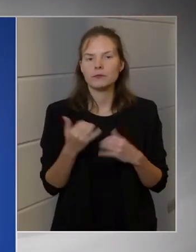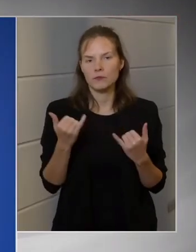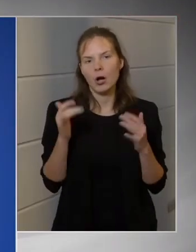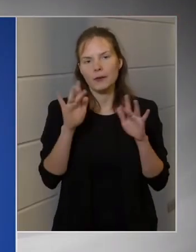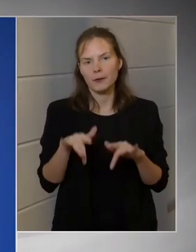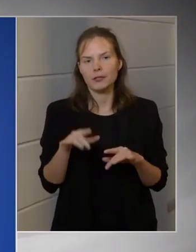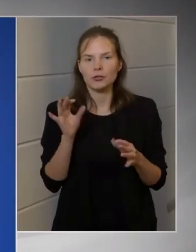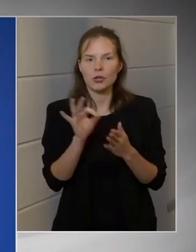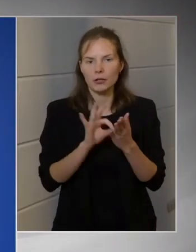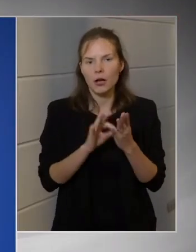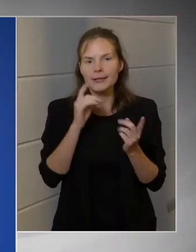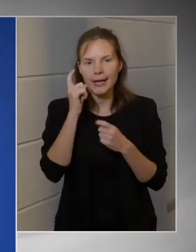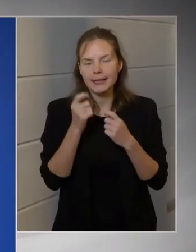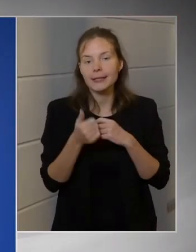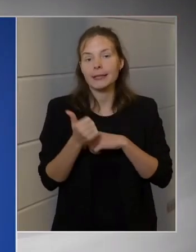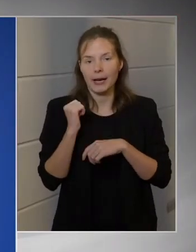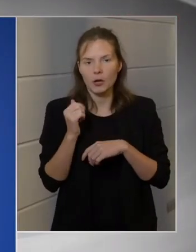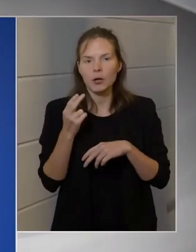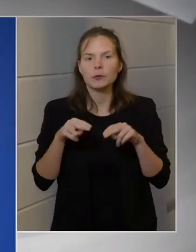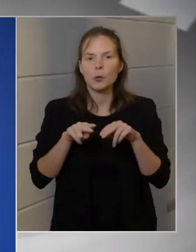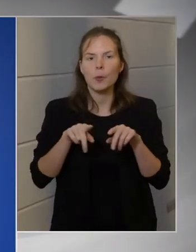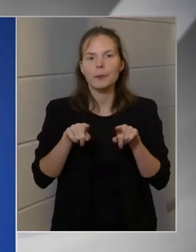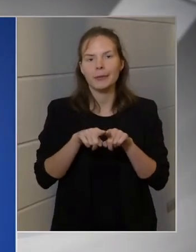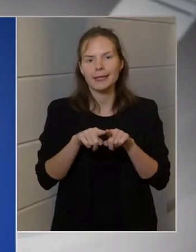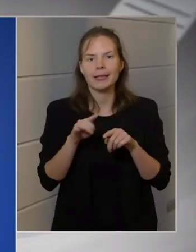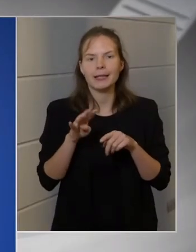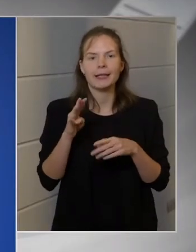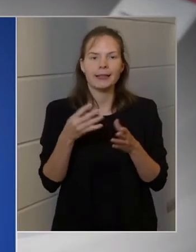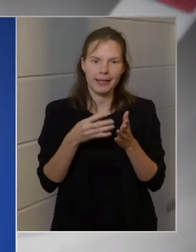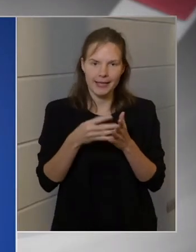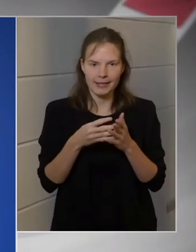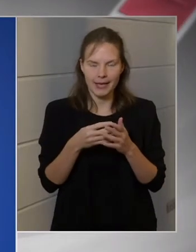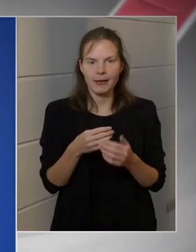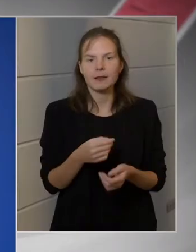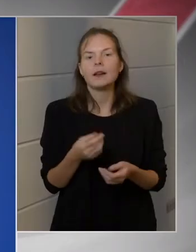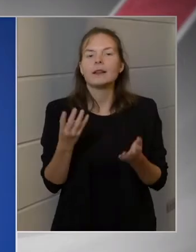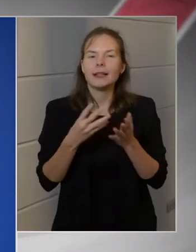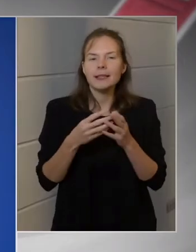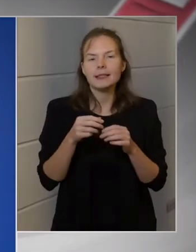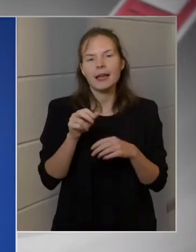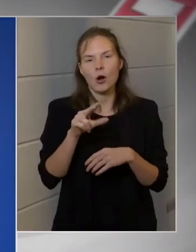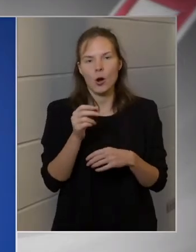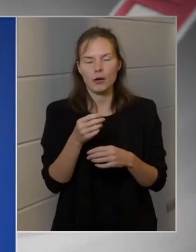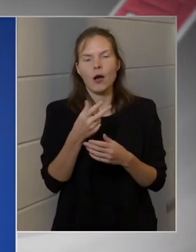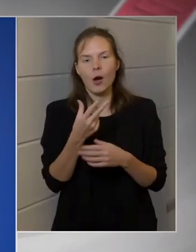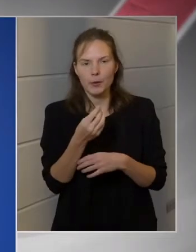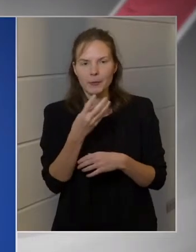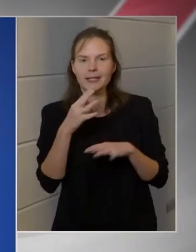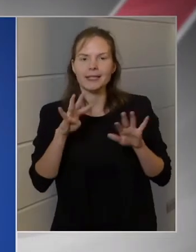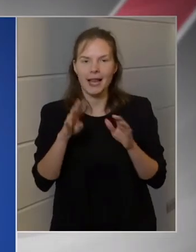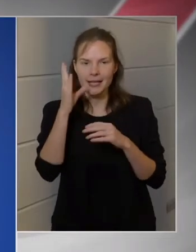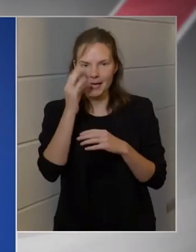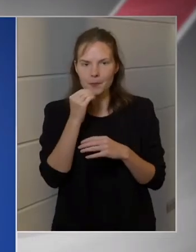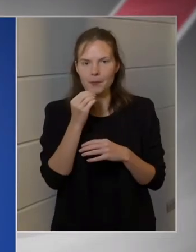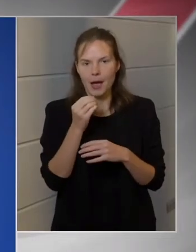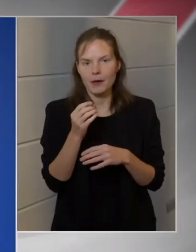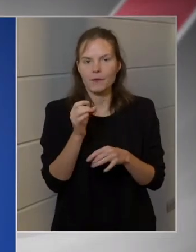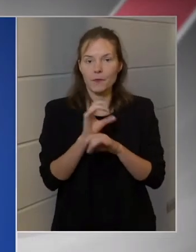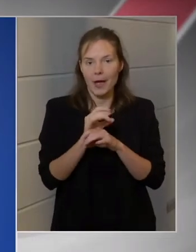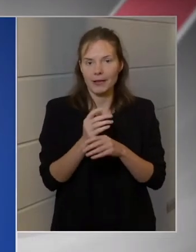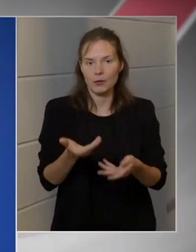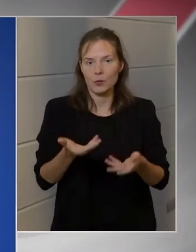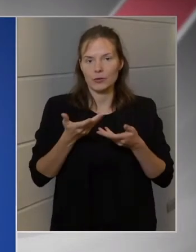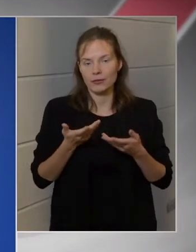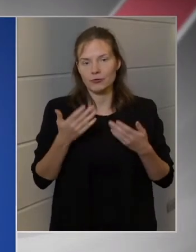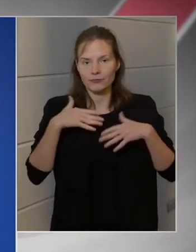adatok szerint, tegnap több mint 4 ezer, összesen 4.039 ember fertőződött meg, illetve